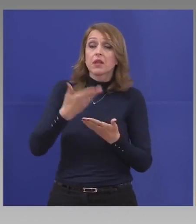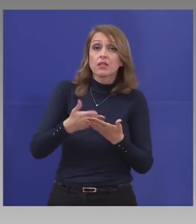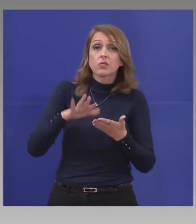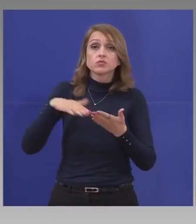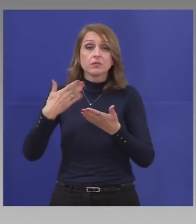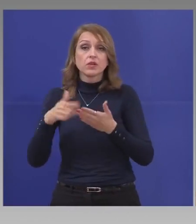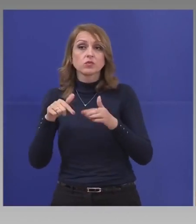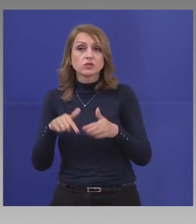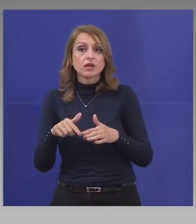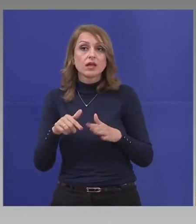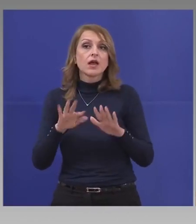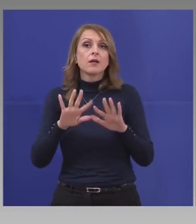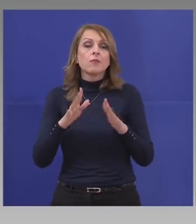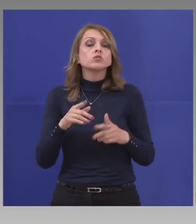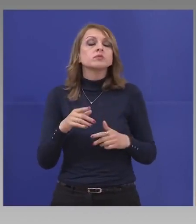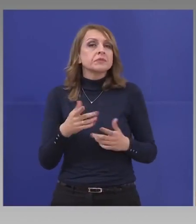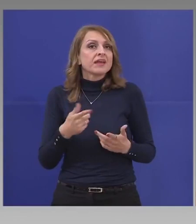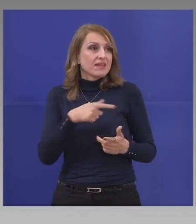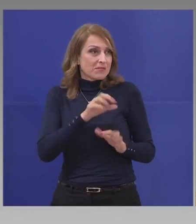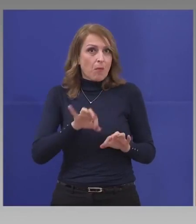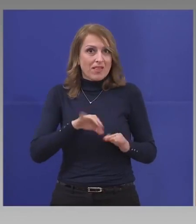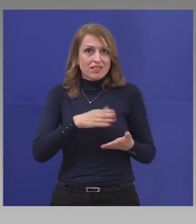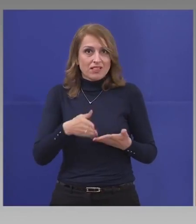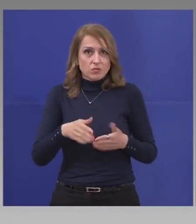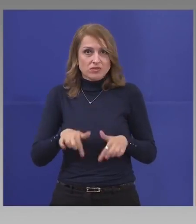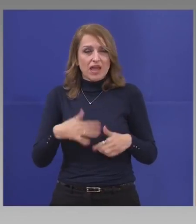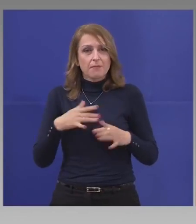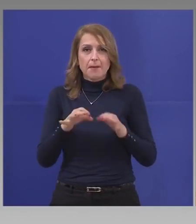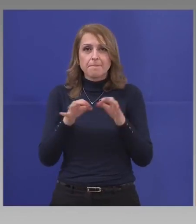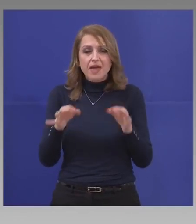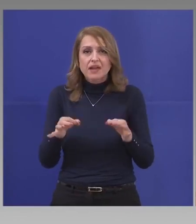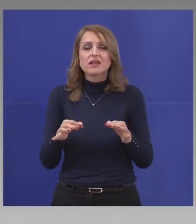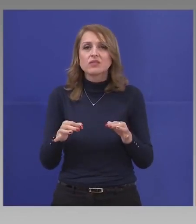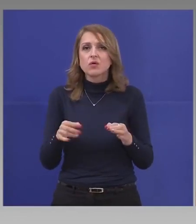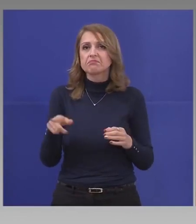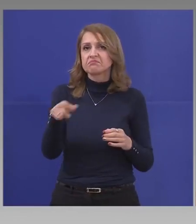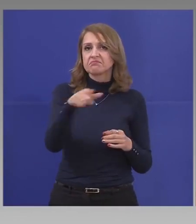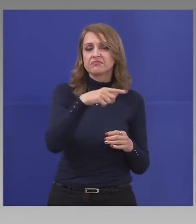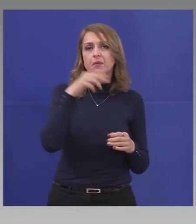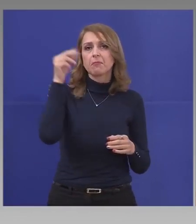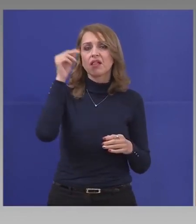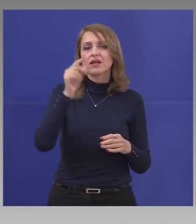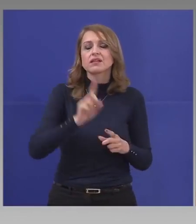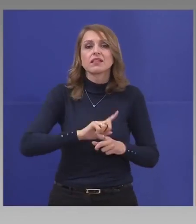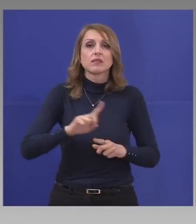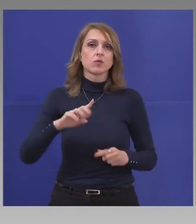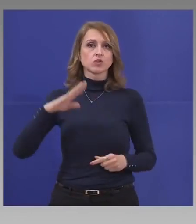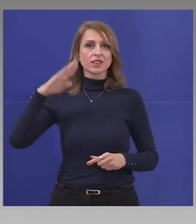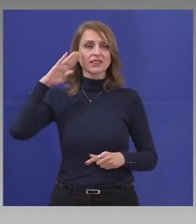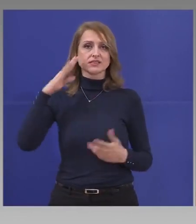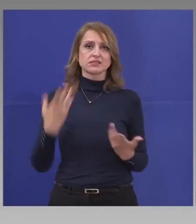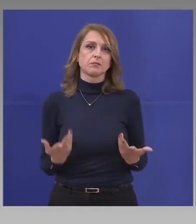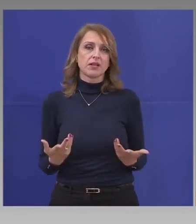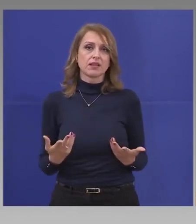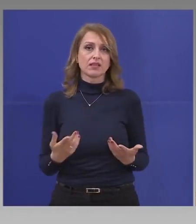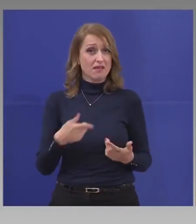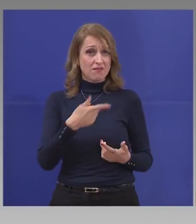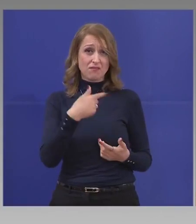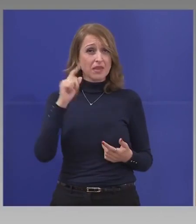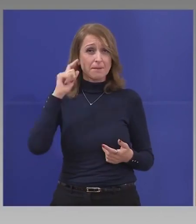не могат да дисциплинират българина и все още има хора, които нарушават тези забрани. Обмислят ли са по-сериозни мерки?